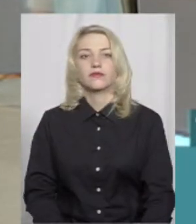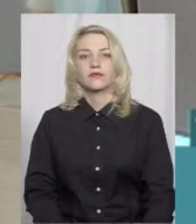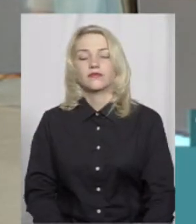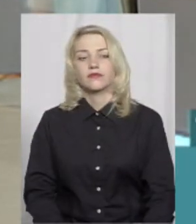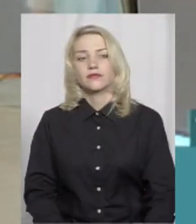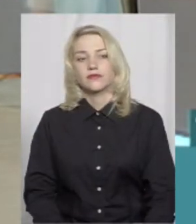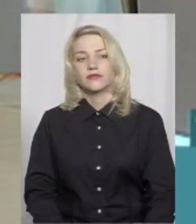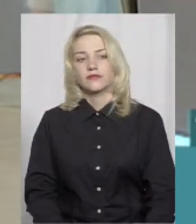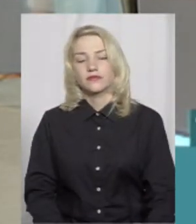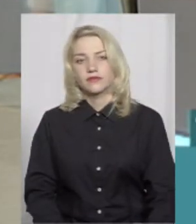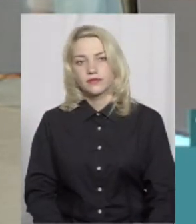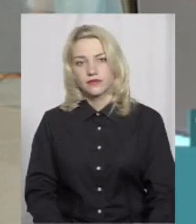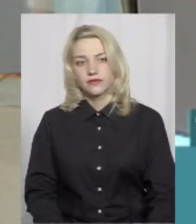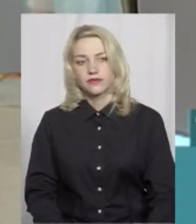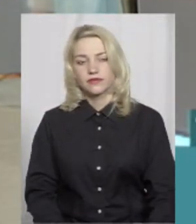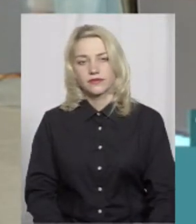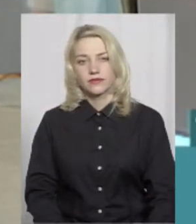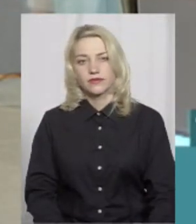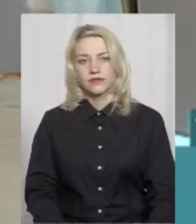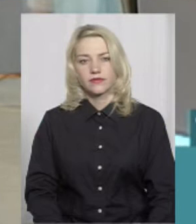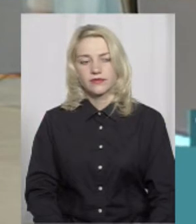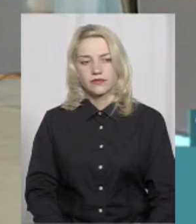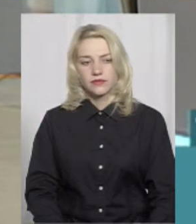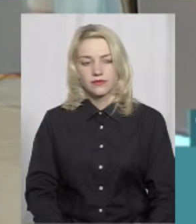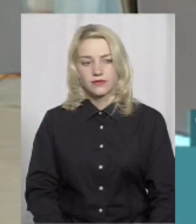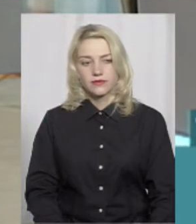Алло. Так, так, ми вас слухаємо. Говоріть.